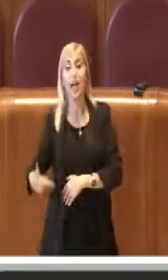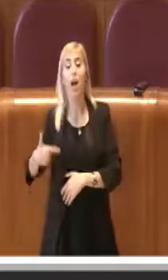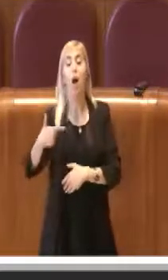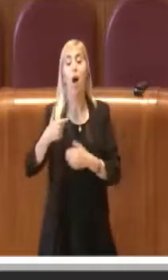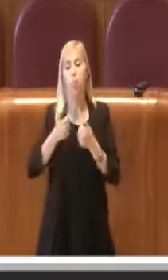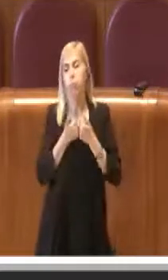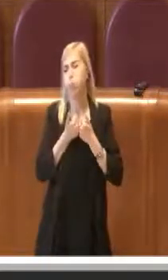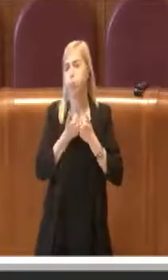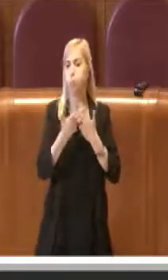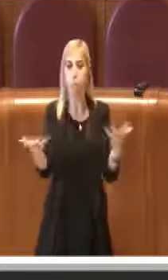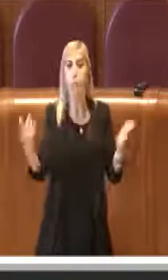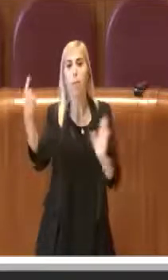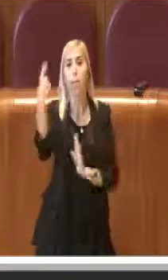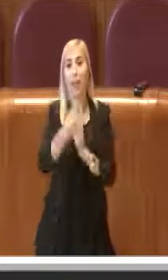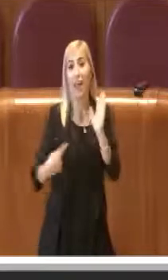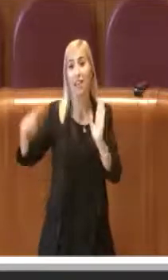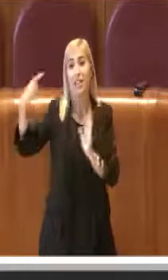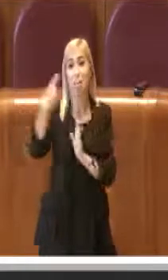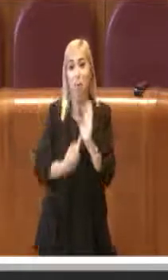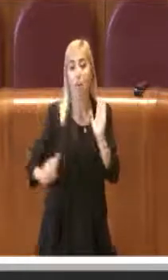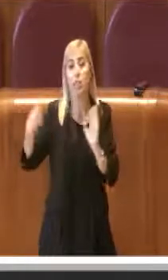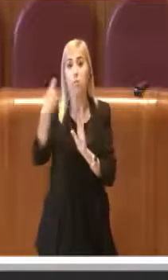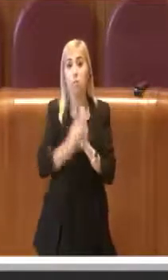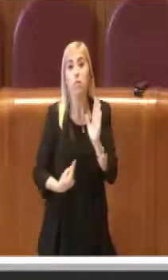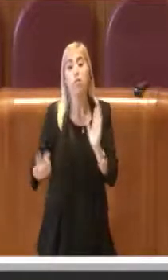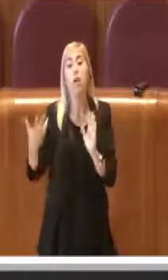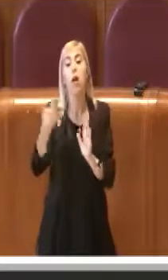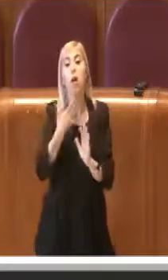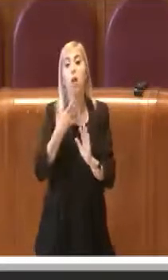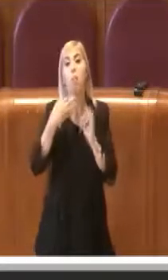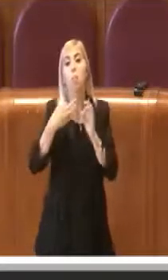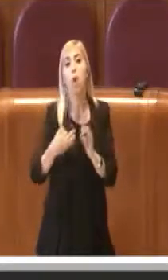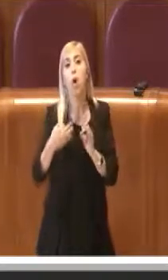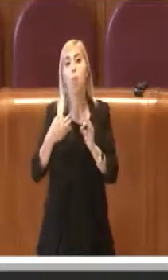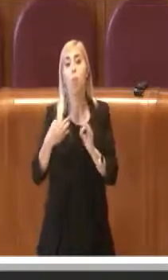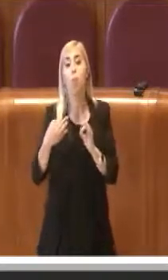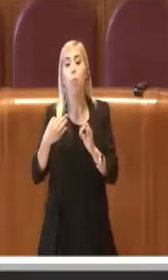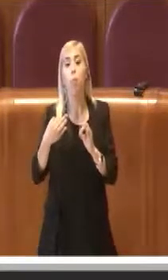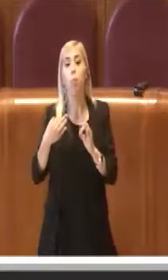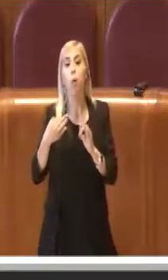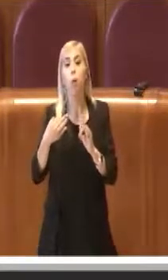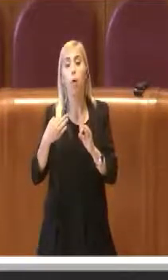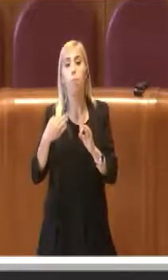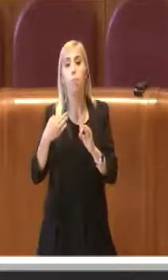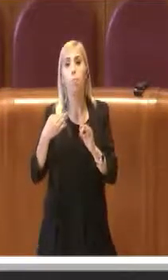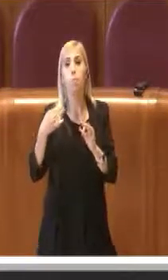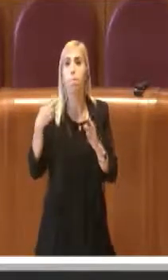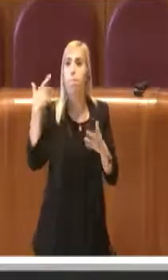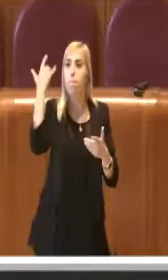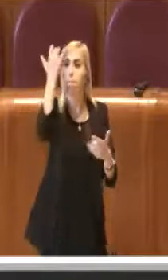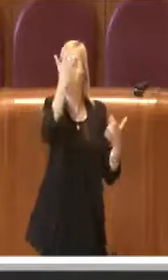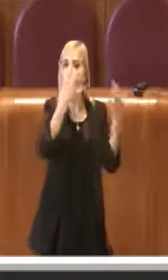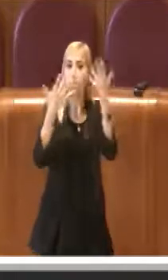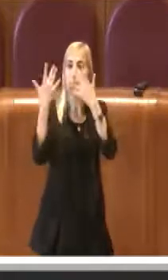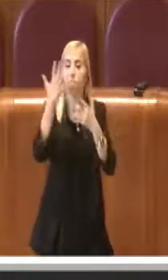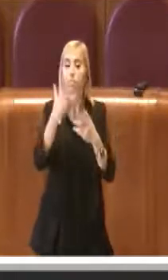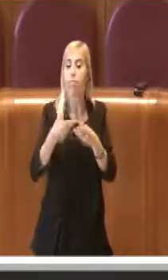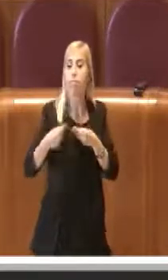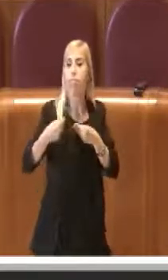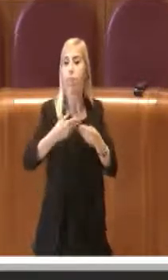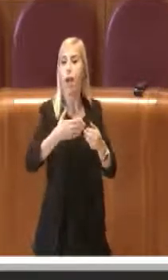questi mesi ha avuto modo di esprimere il sostegno